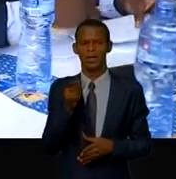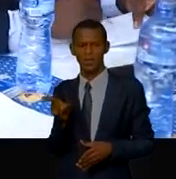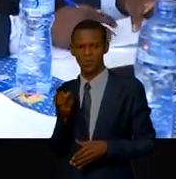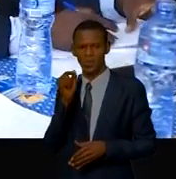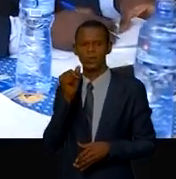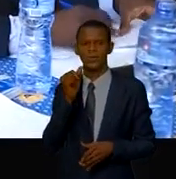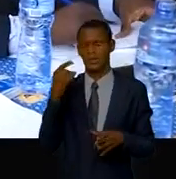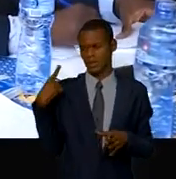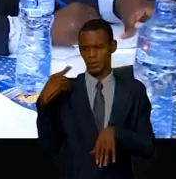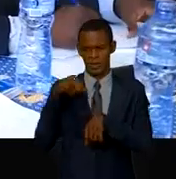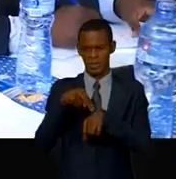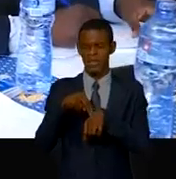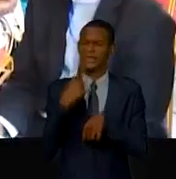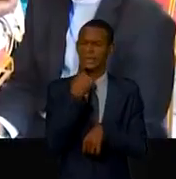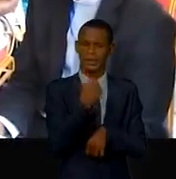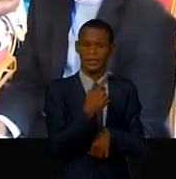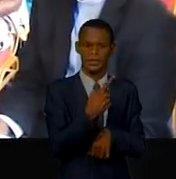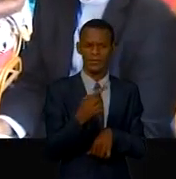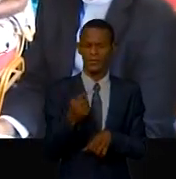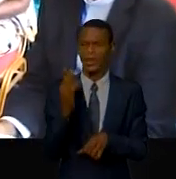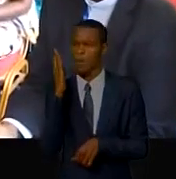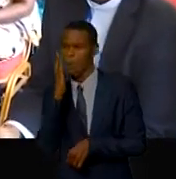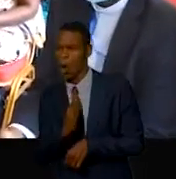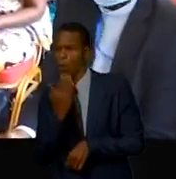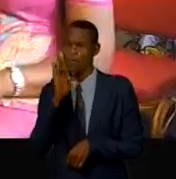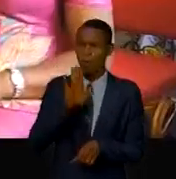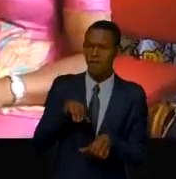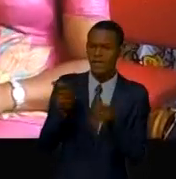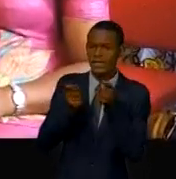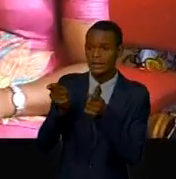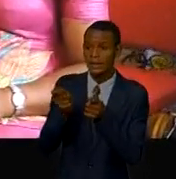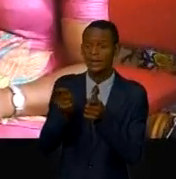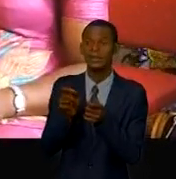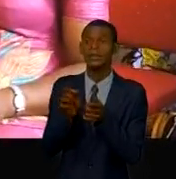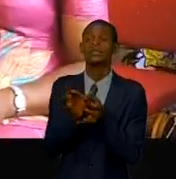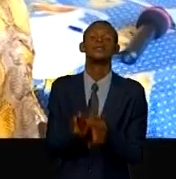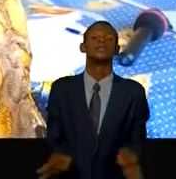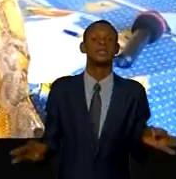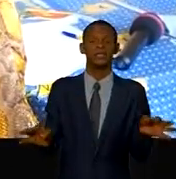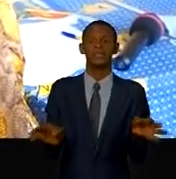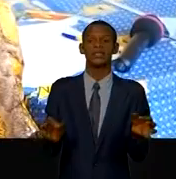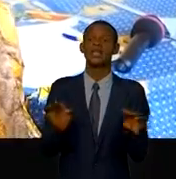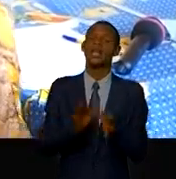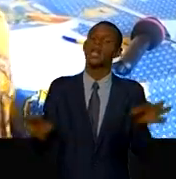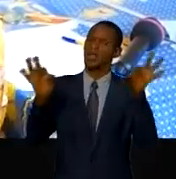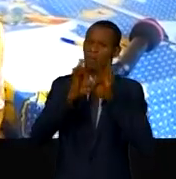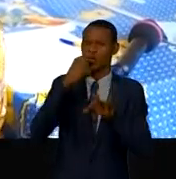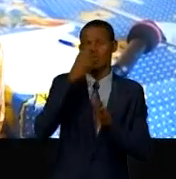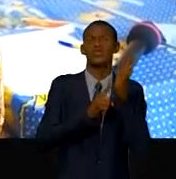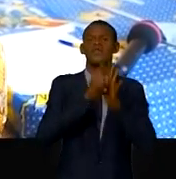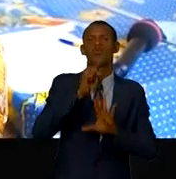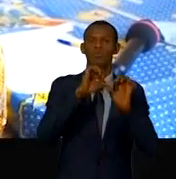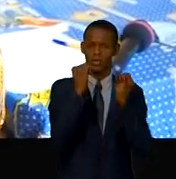le thème bonne, mauvaise gouvernance et impact sur la société, a expliqué aux femmes leaders communautaires,